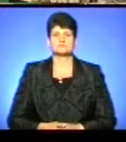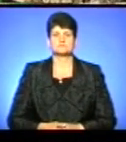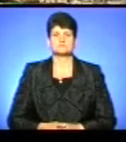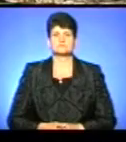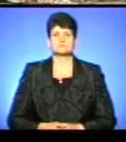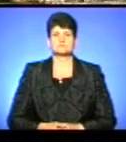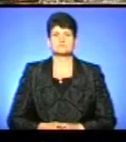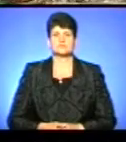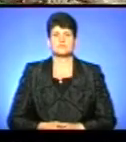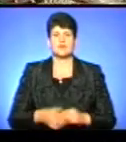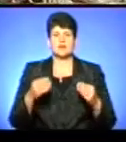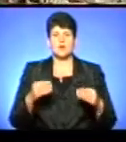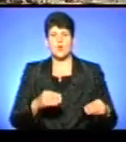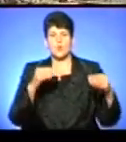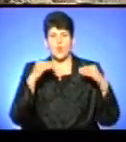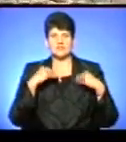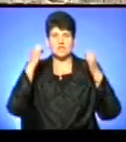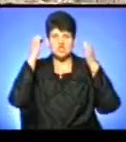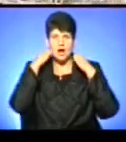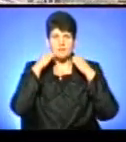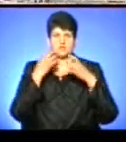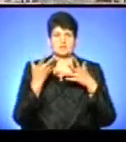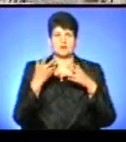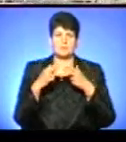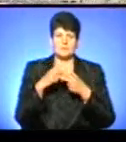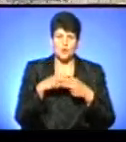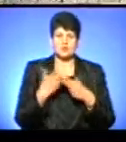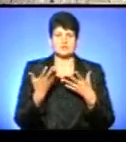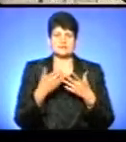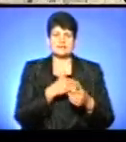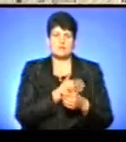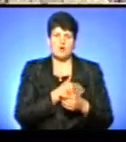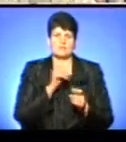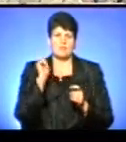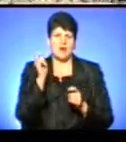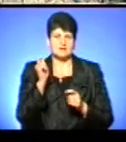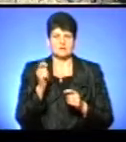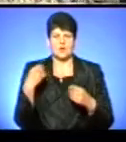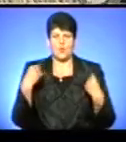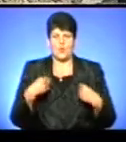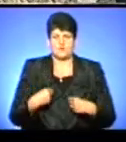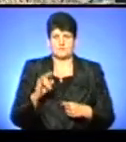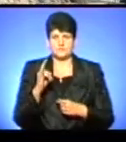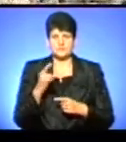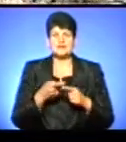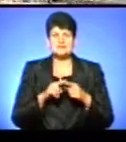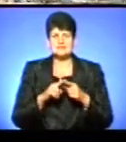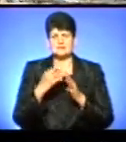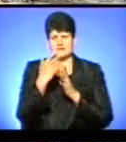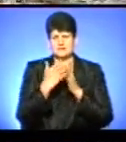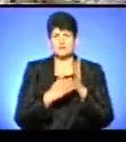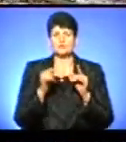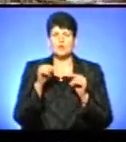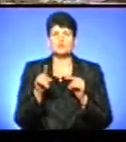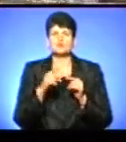Ковдра, шапочка-пелюшки, безпечні манікюрні ножиці, термометр, брязкальце та одяг для немовля. Це стислий перелік того, що